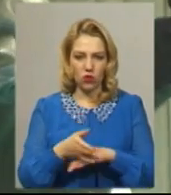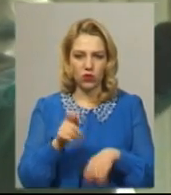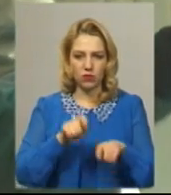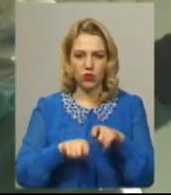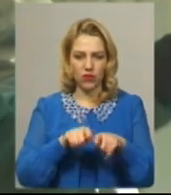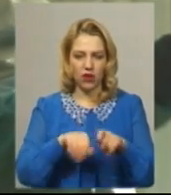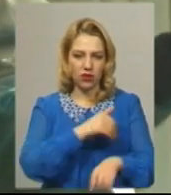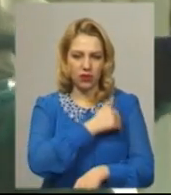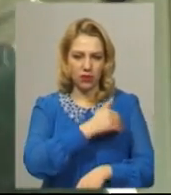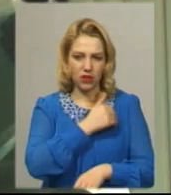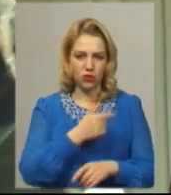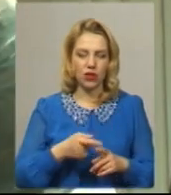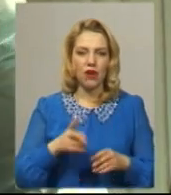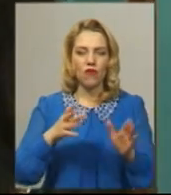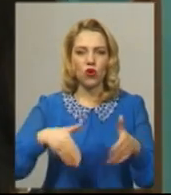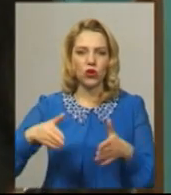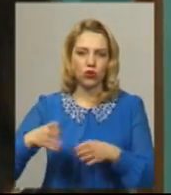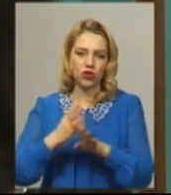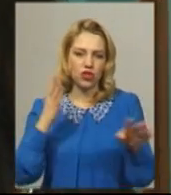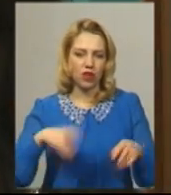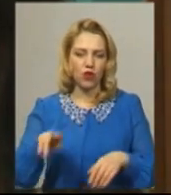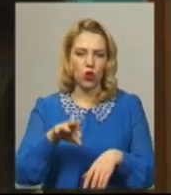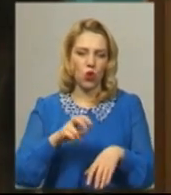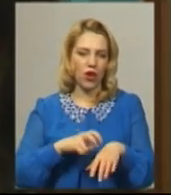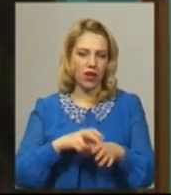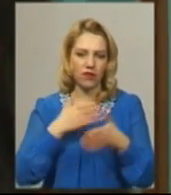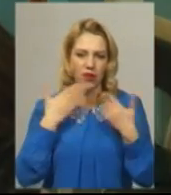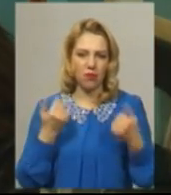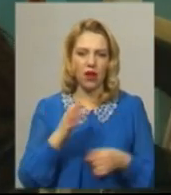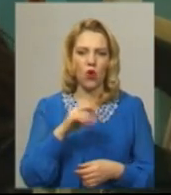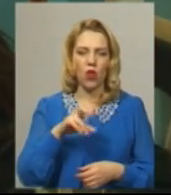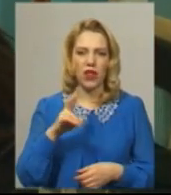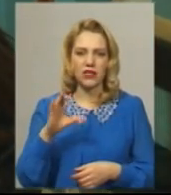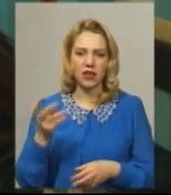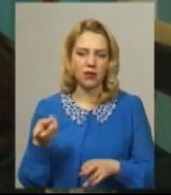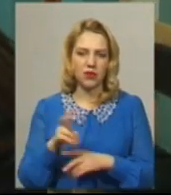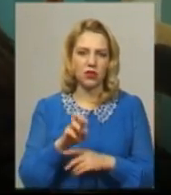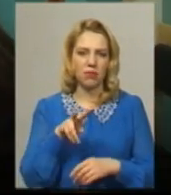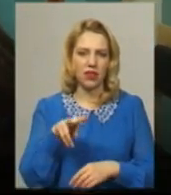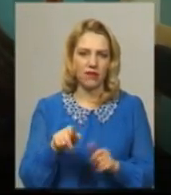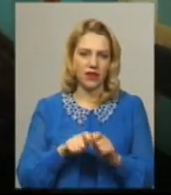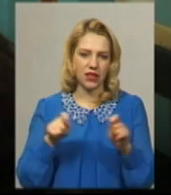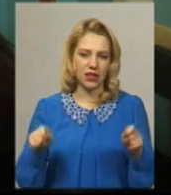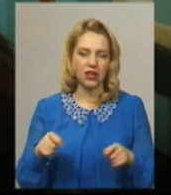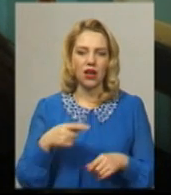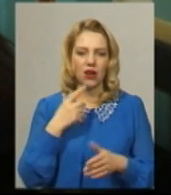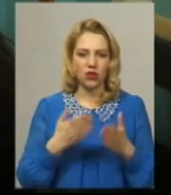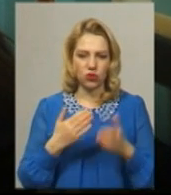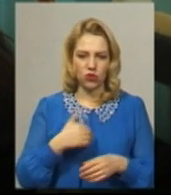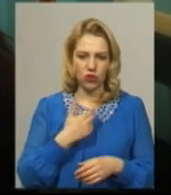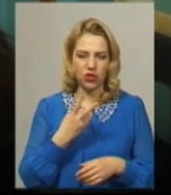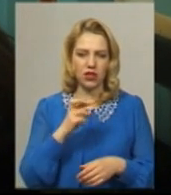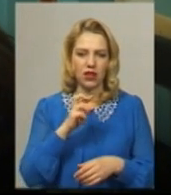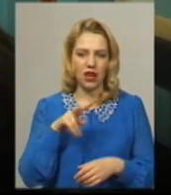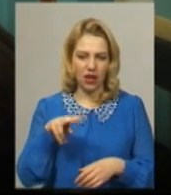коридорах черг до лікарів немає. Олександра Коцюруба прийшла відкрити лікарняний лист. Я просто прийшла, сказала, що хочу йти на лікарняний, бо я працюю